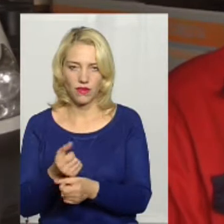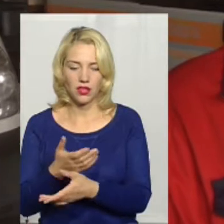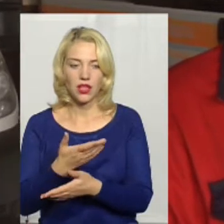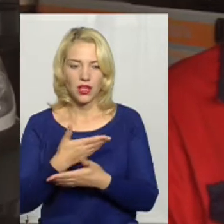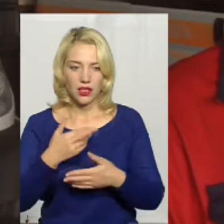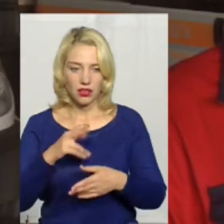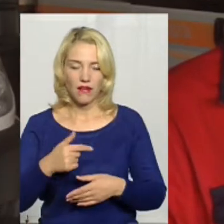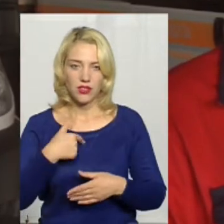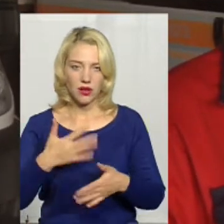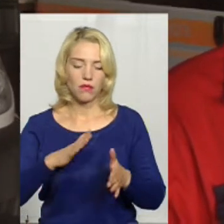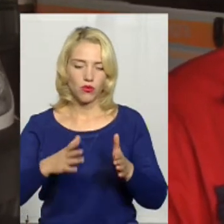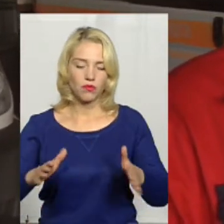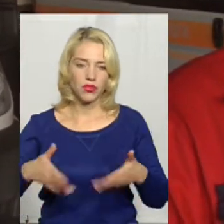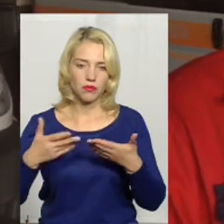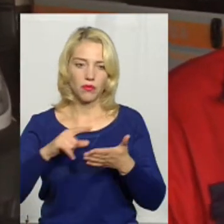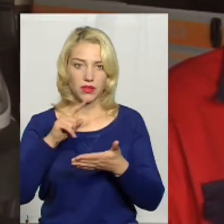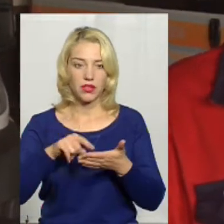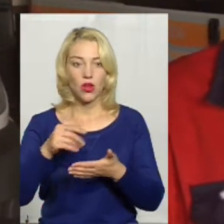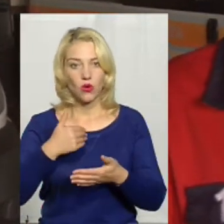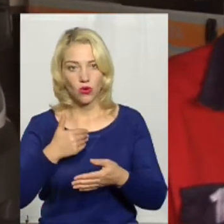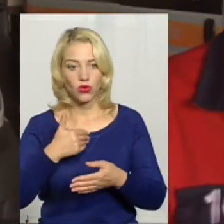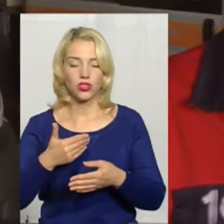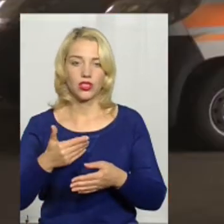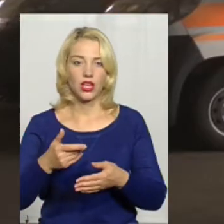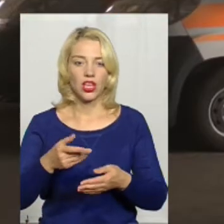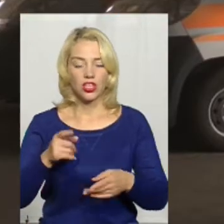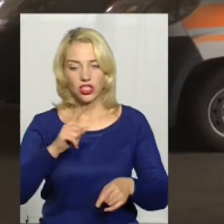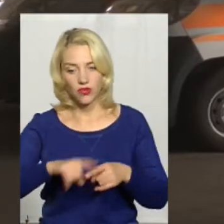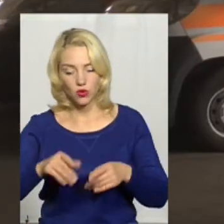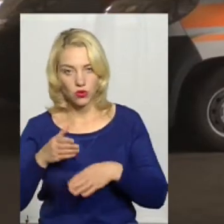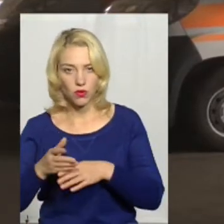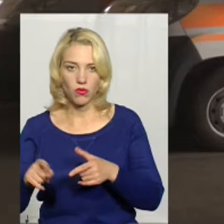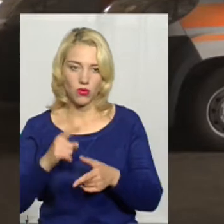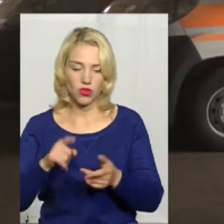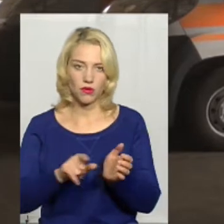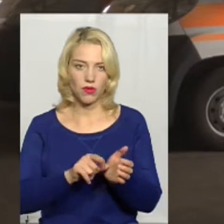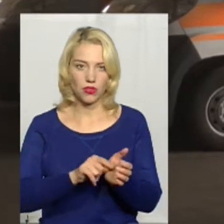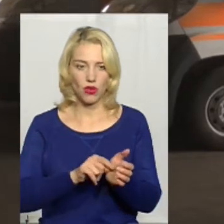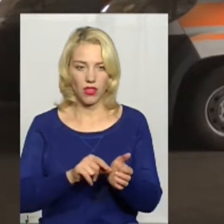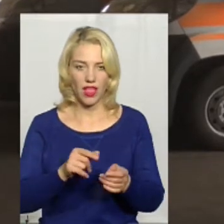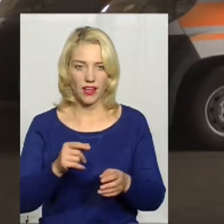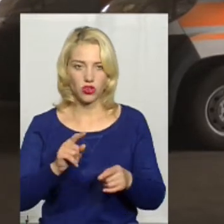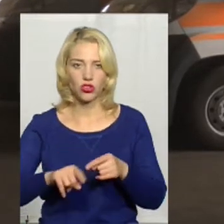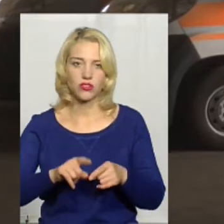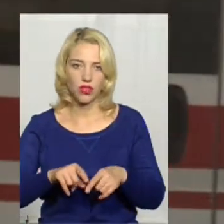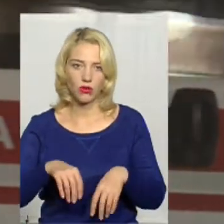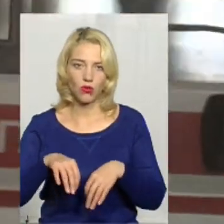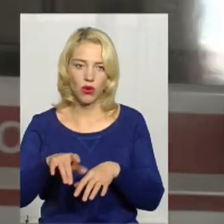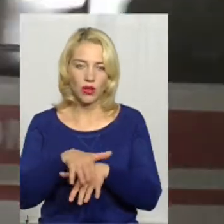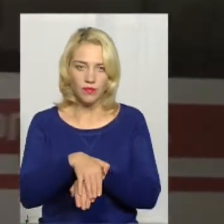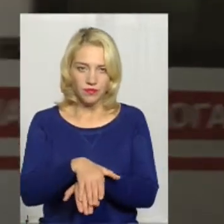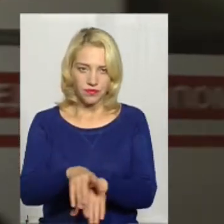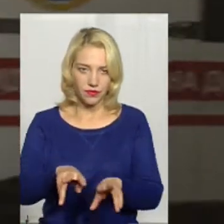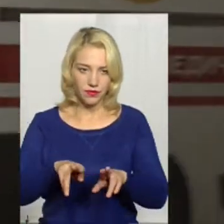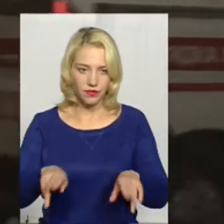Я вже це піднімав питання. Ви хочете швидкої чи ви хочете пенсіонерної швидкої? Через інстачу водіїв в обласному центрі екстреної допомоги доводиться скорочувати